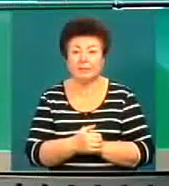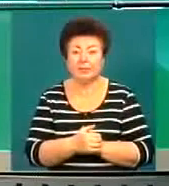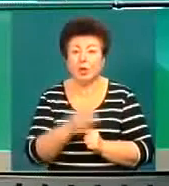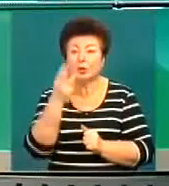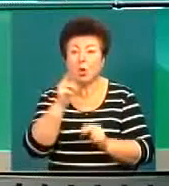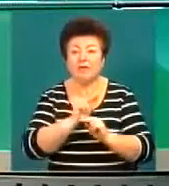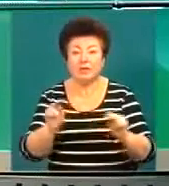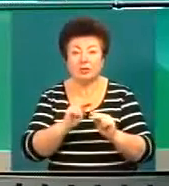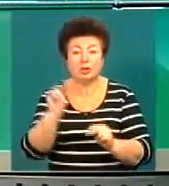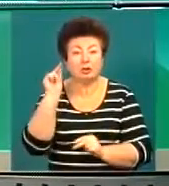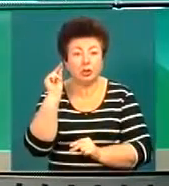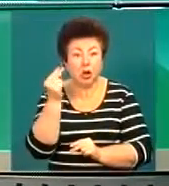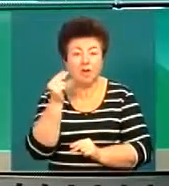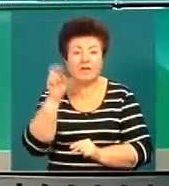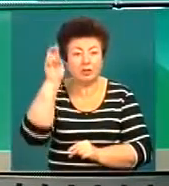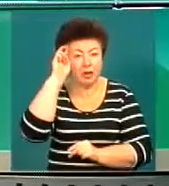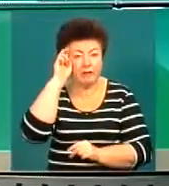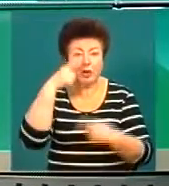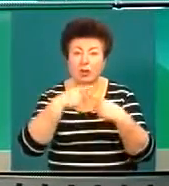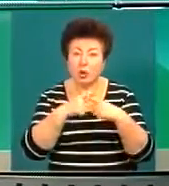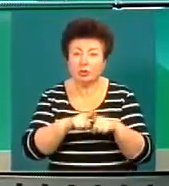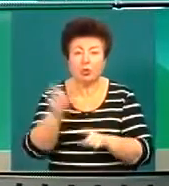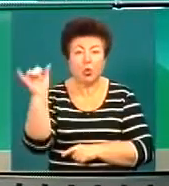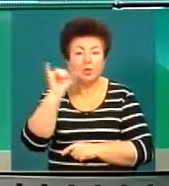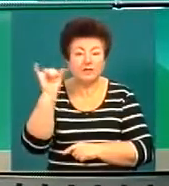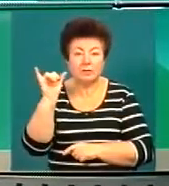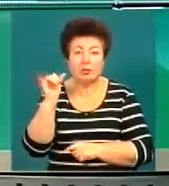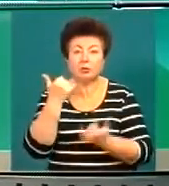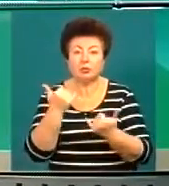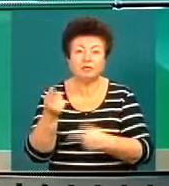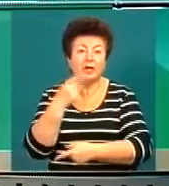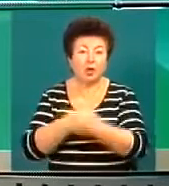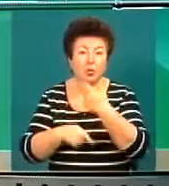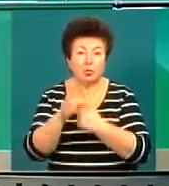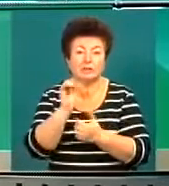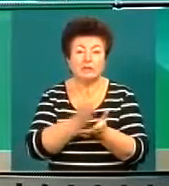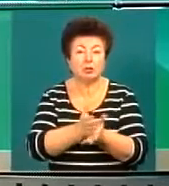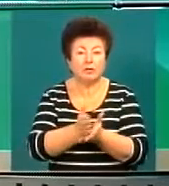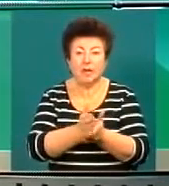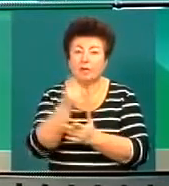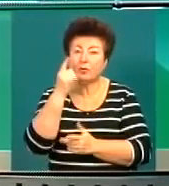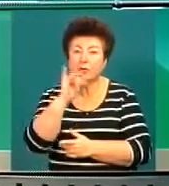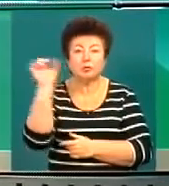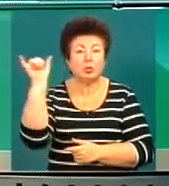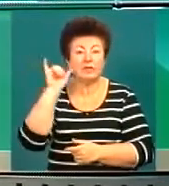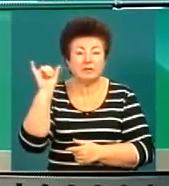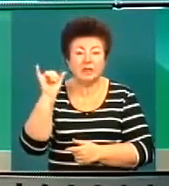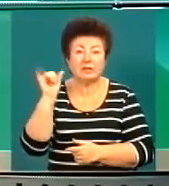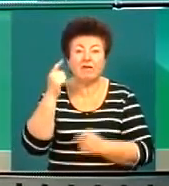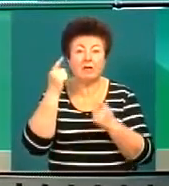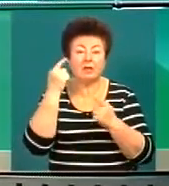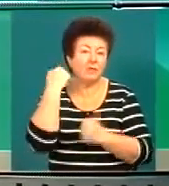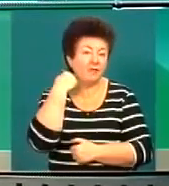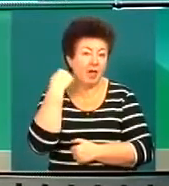Троє викладачів Чернігівського державного технологічного університету щойно повернулися зі стажування в одному з університетів